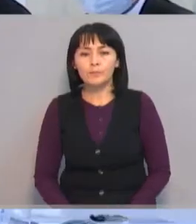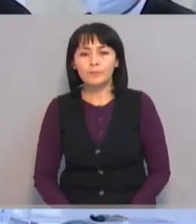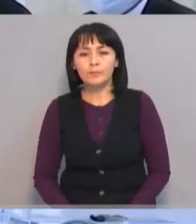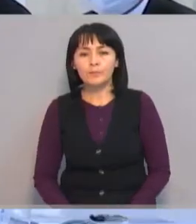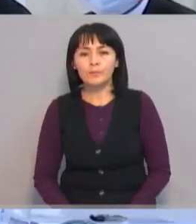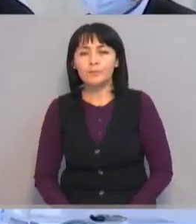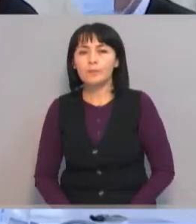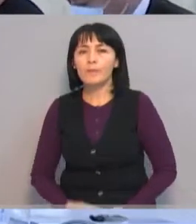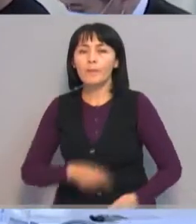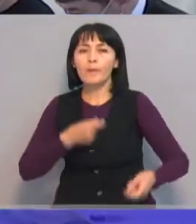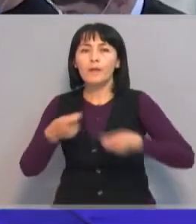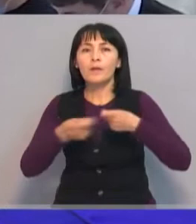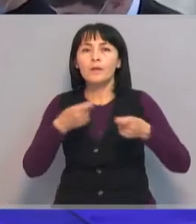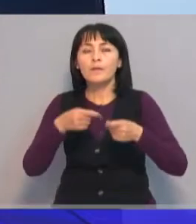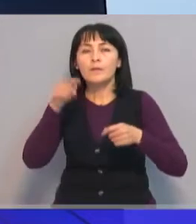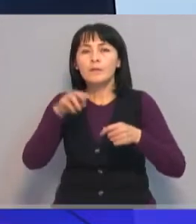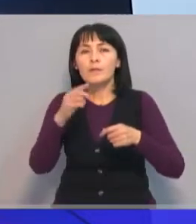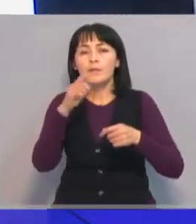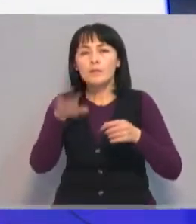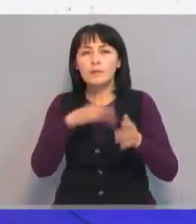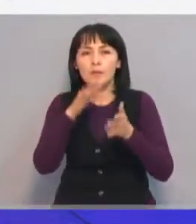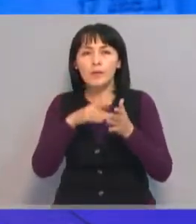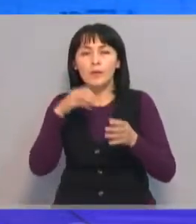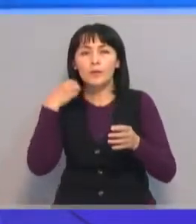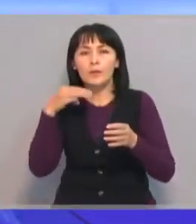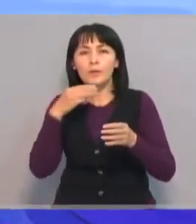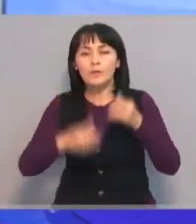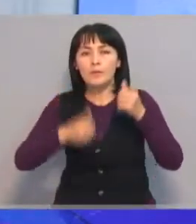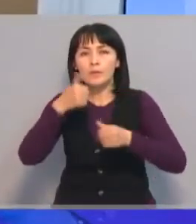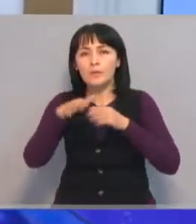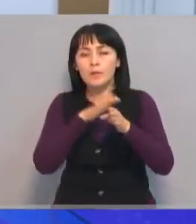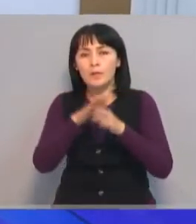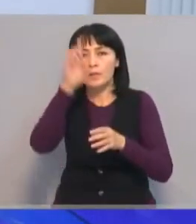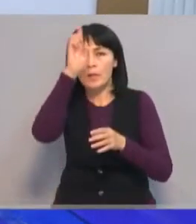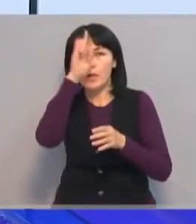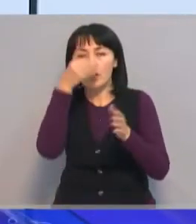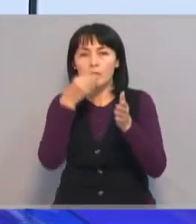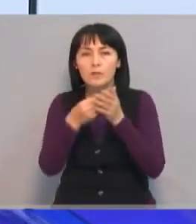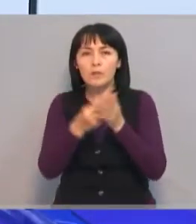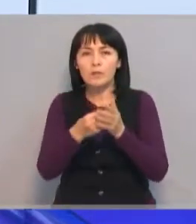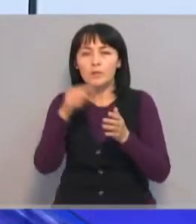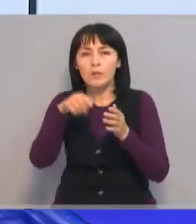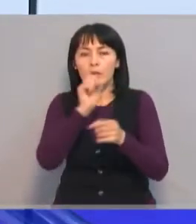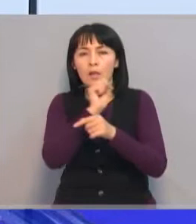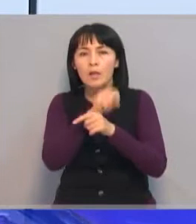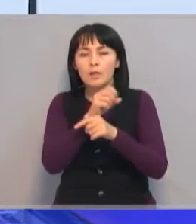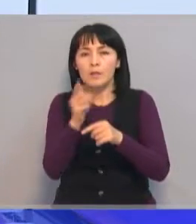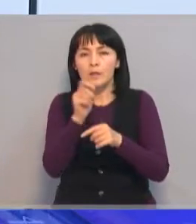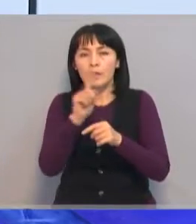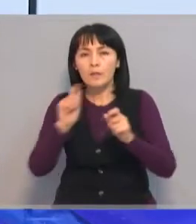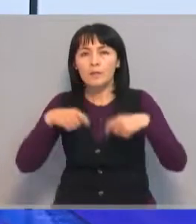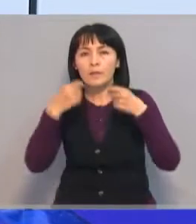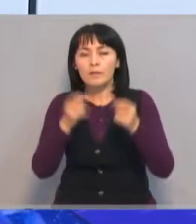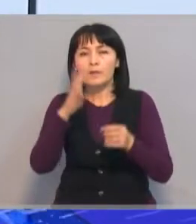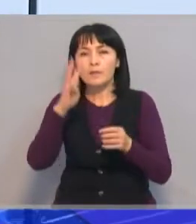Управлением по чрезвычайным ситуациям города Туркестан проведен конкурс по государственным закупкам на установку газосигнализатора для